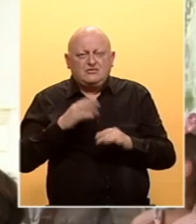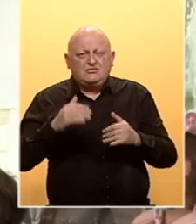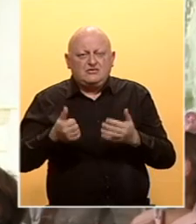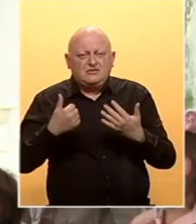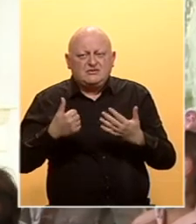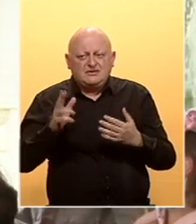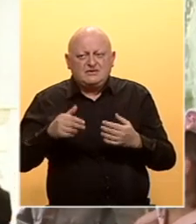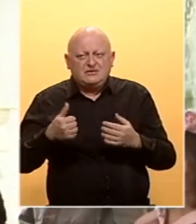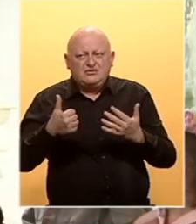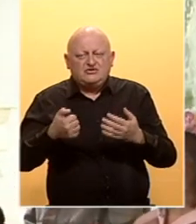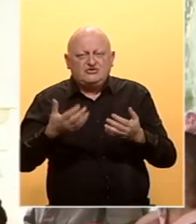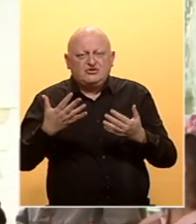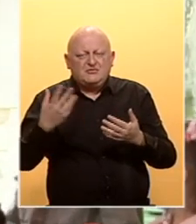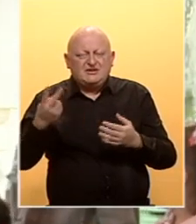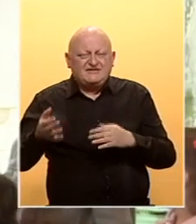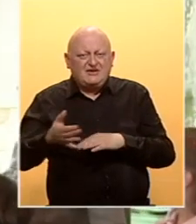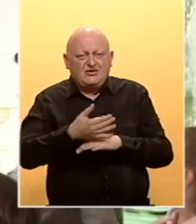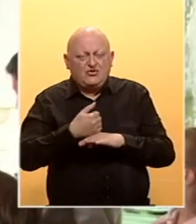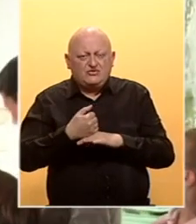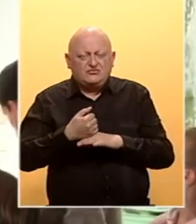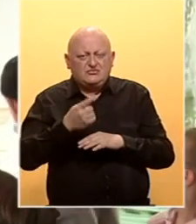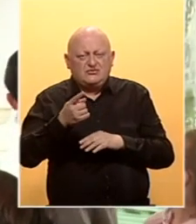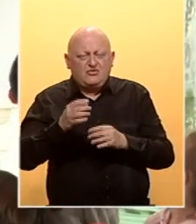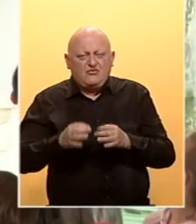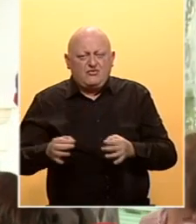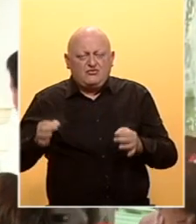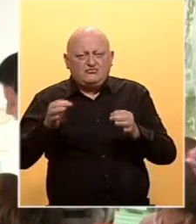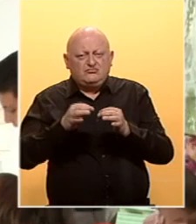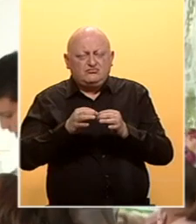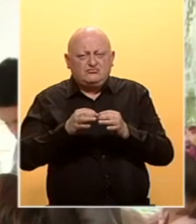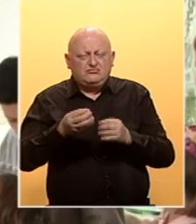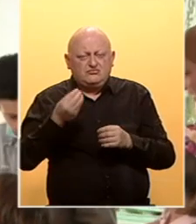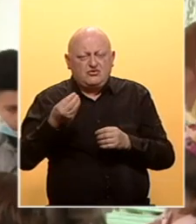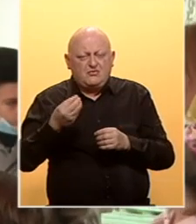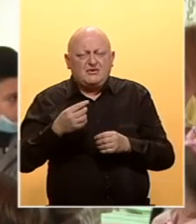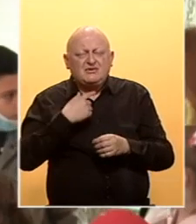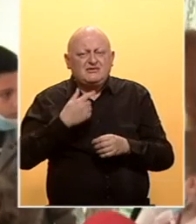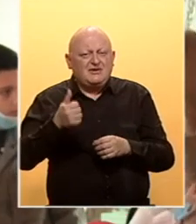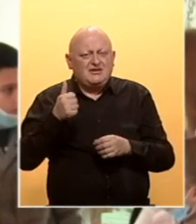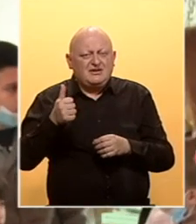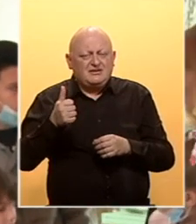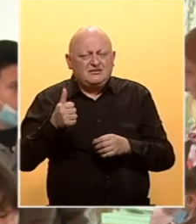652 koristnika i ovaj projekat se jako dobar i kvalitetan